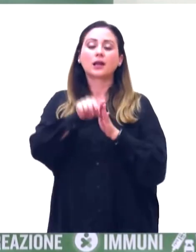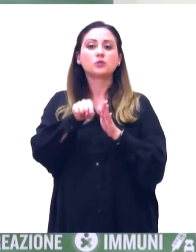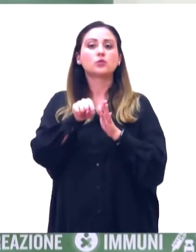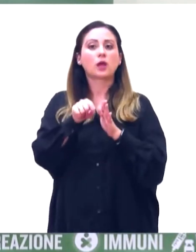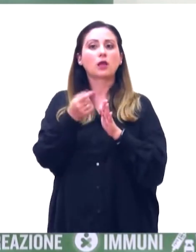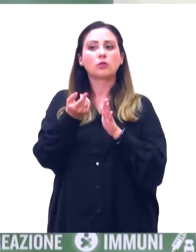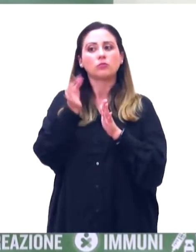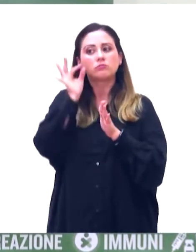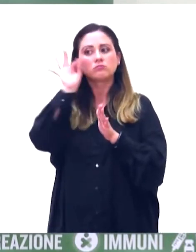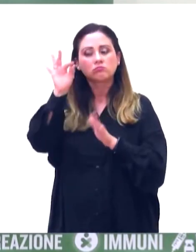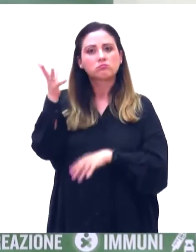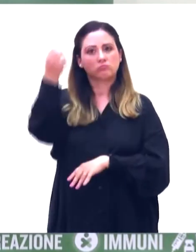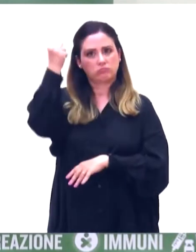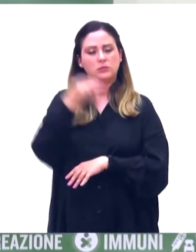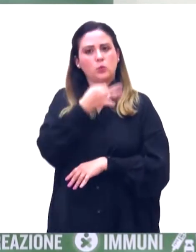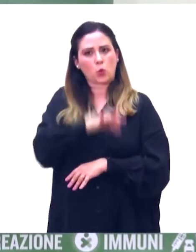cercare di perseguire il più rapidamente possibile.